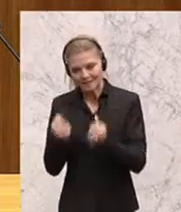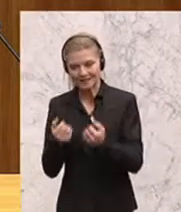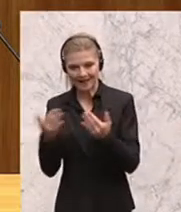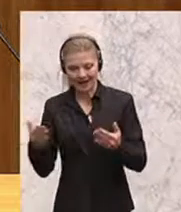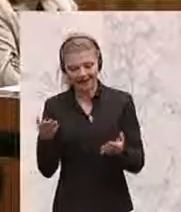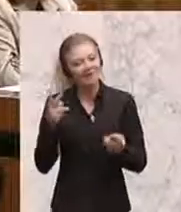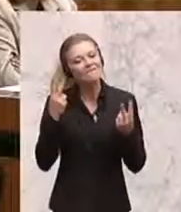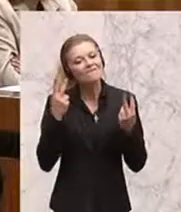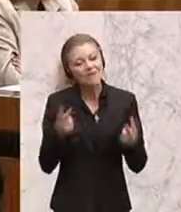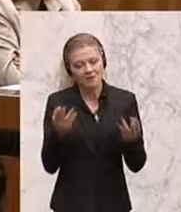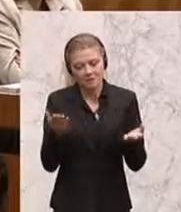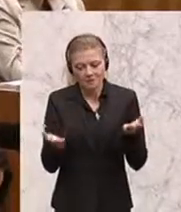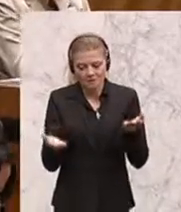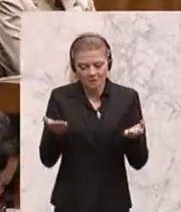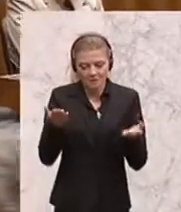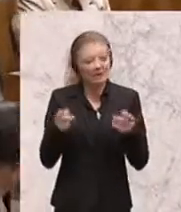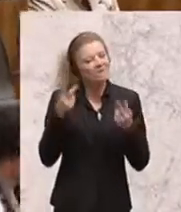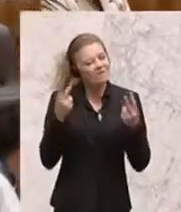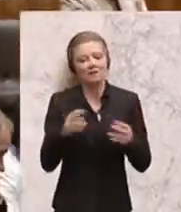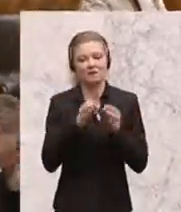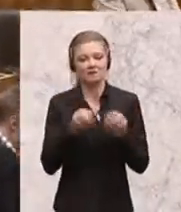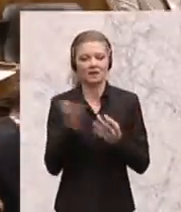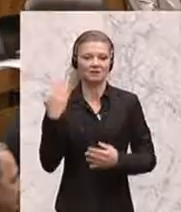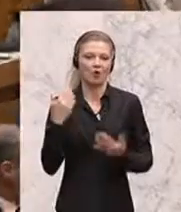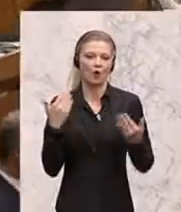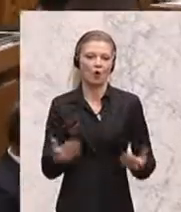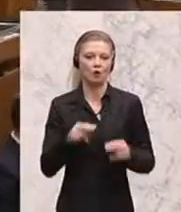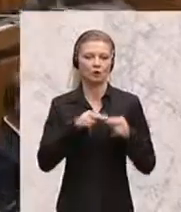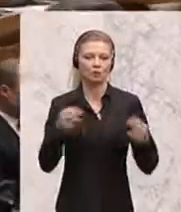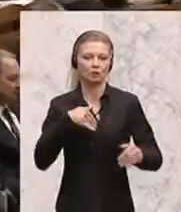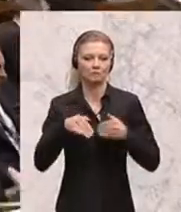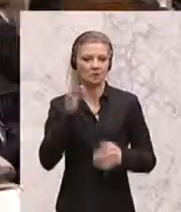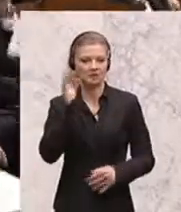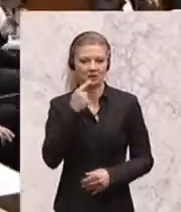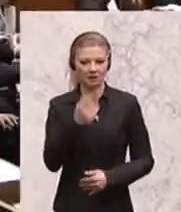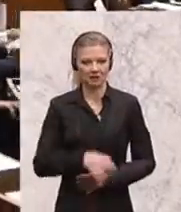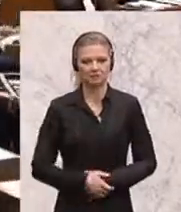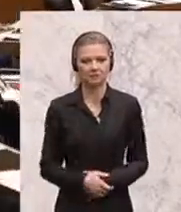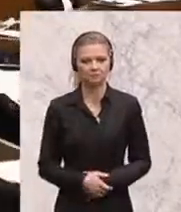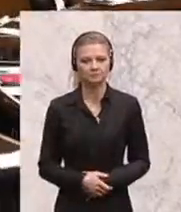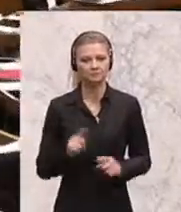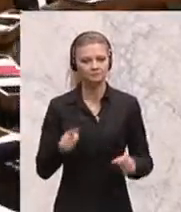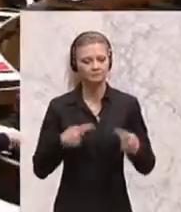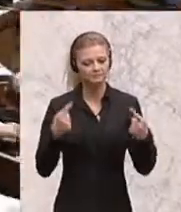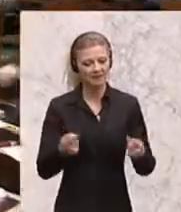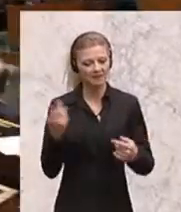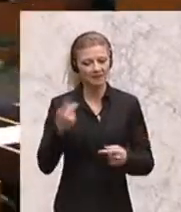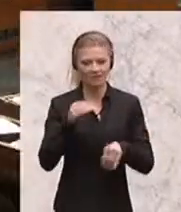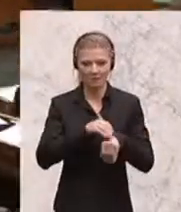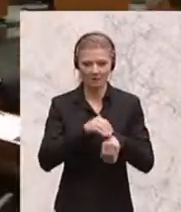Der Terror ist auch ein Resultat aus den Versäumnissen der europäischen und amerikanischen Außenpolitik und der